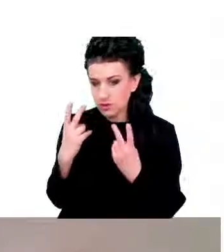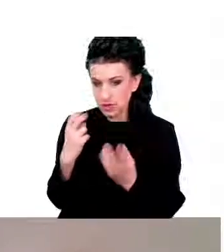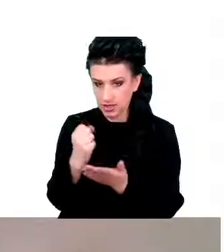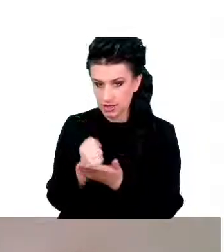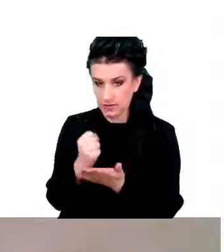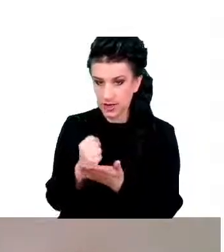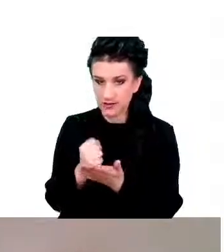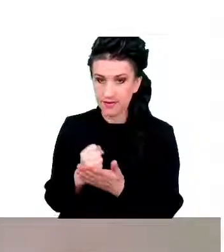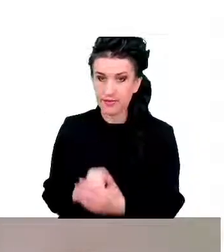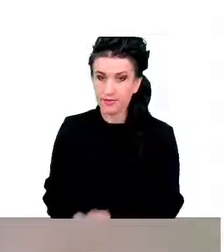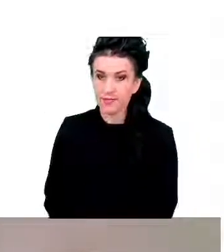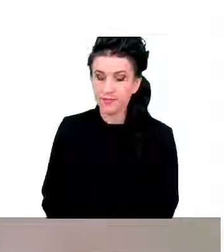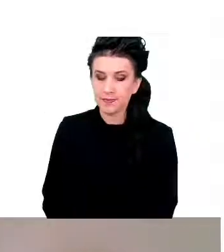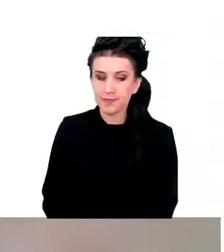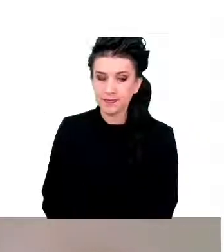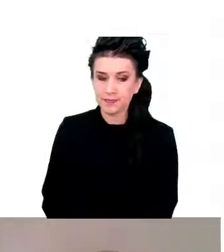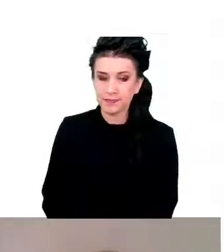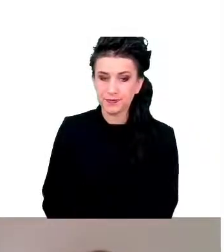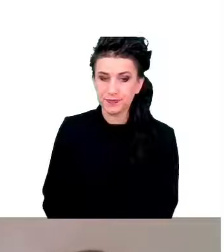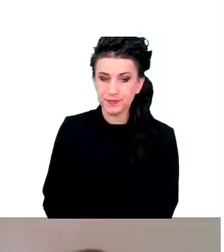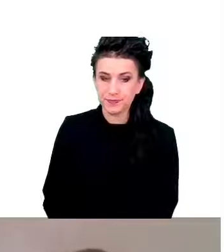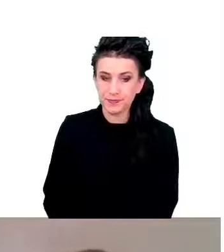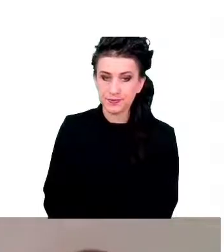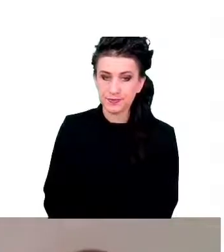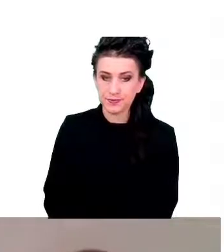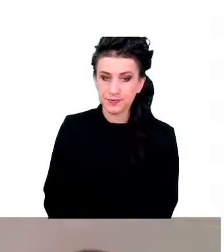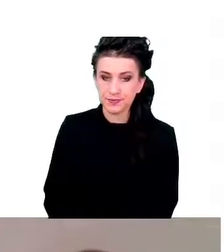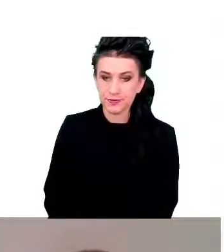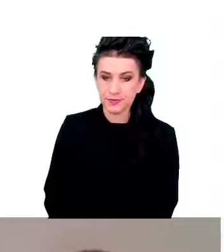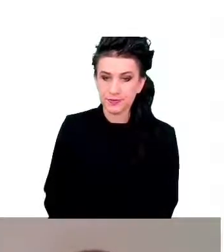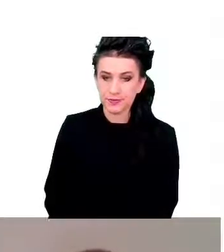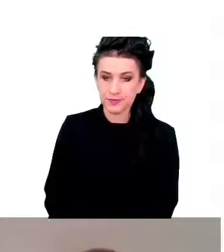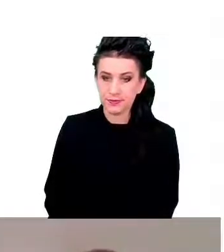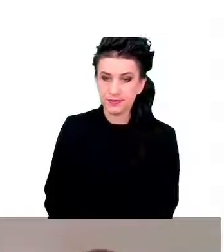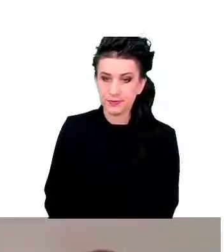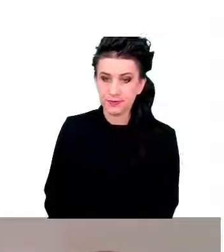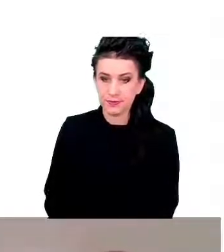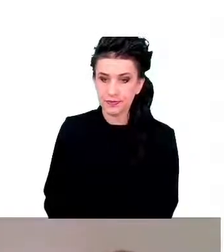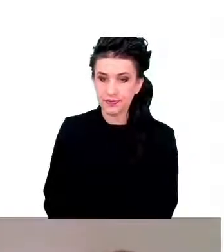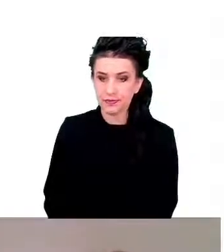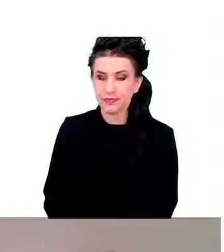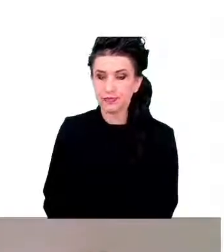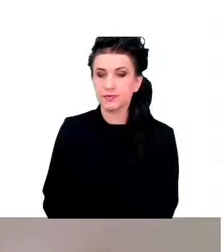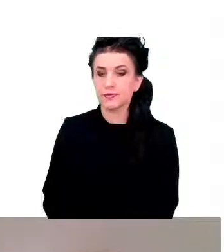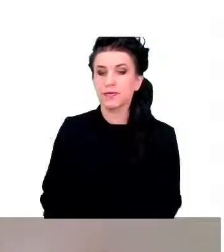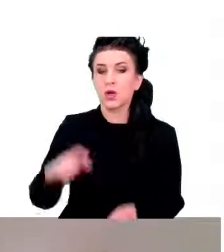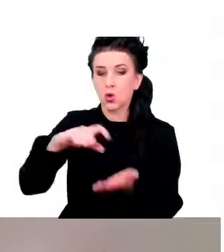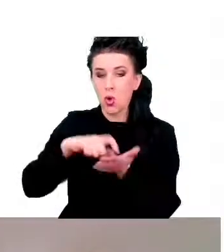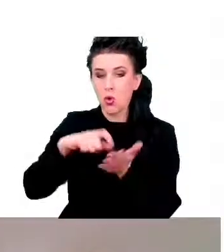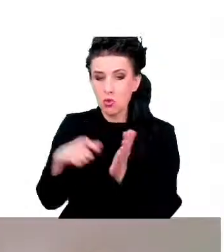senescentnych jest to, że komórki senescentne